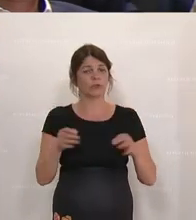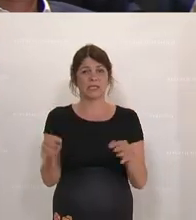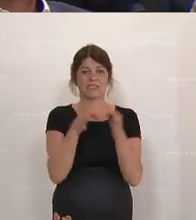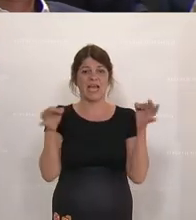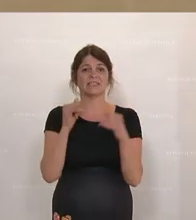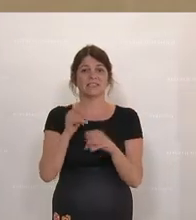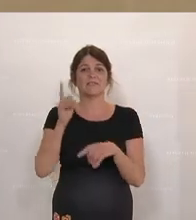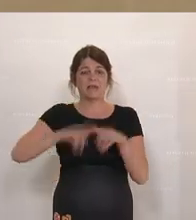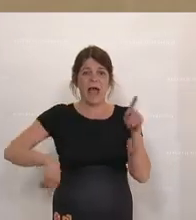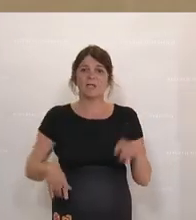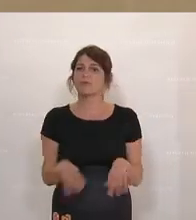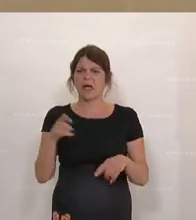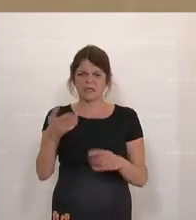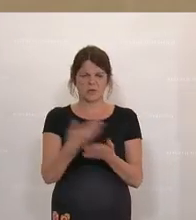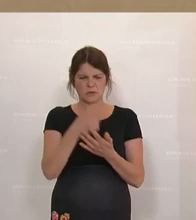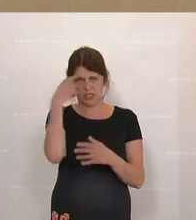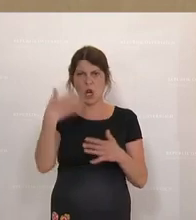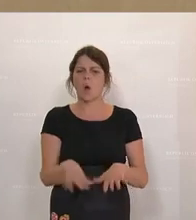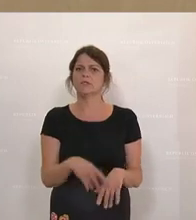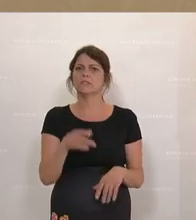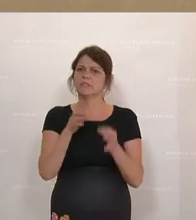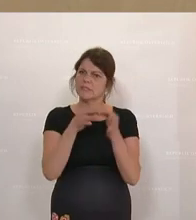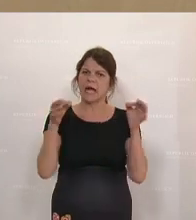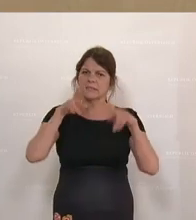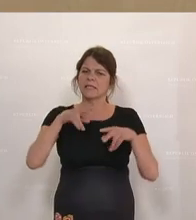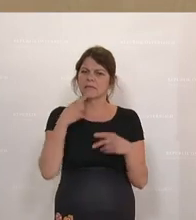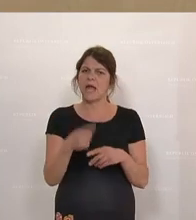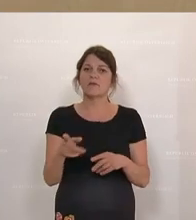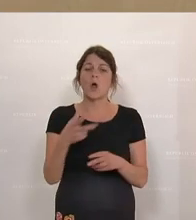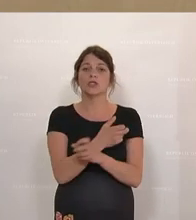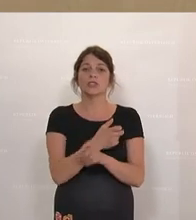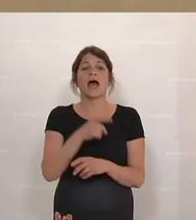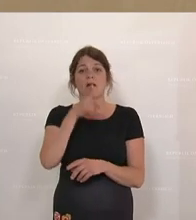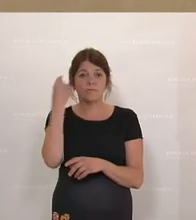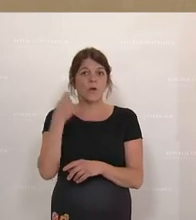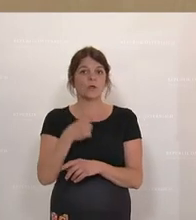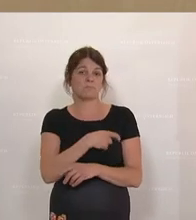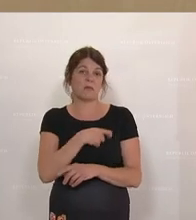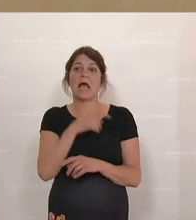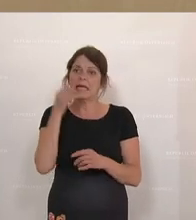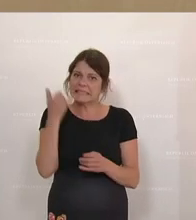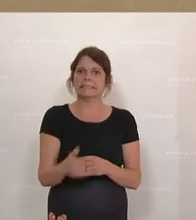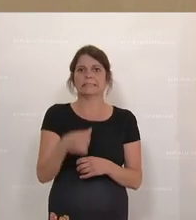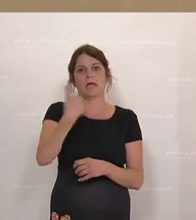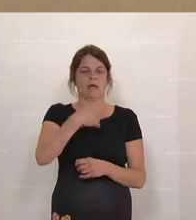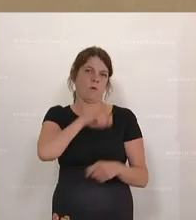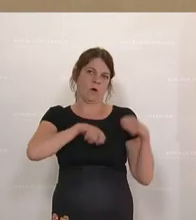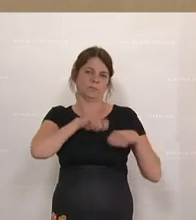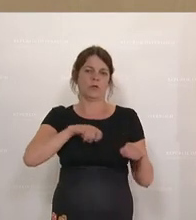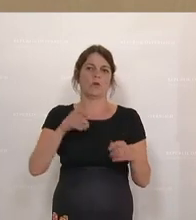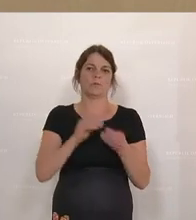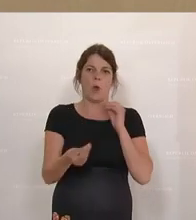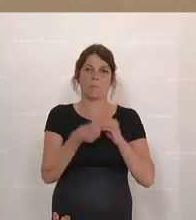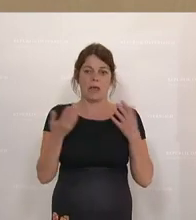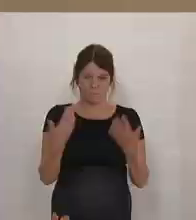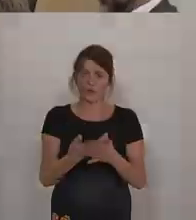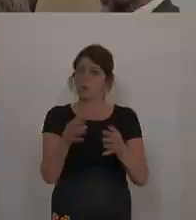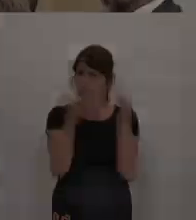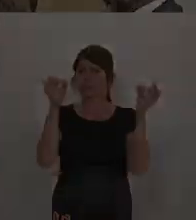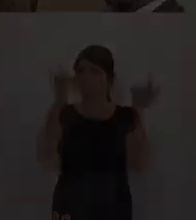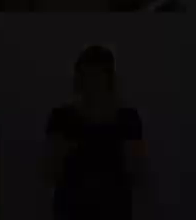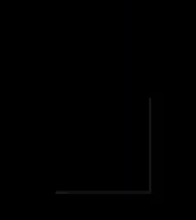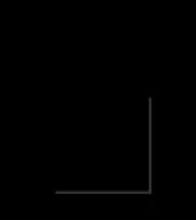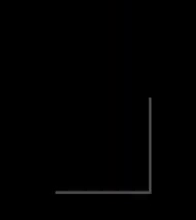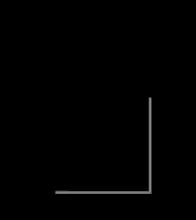falsch, so macht er keinen Sinn. Er muss richtig lauten, die österreichische Volkspartei ist ein Korruptionsproblem. So stimmt dieser Satz.